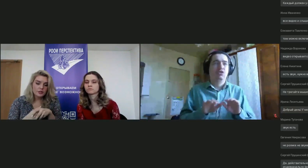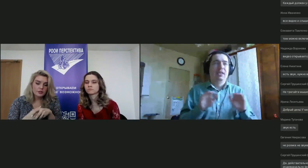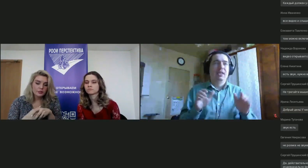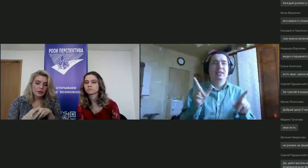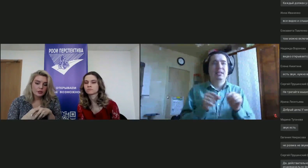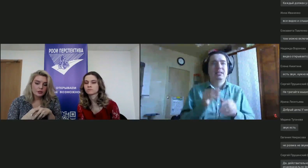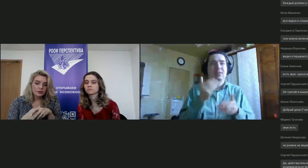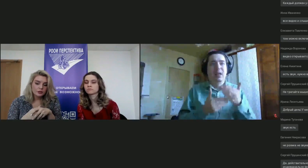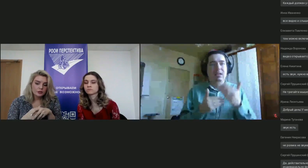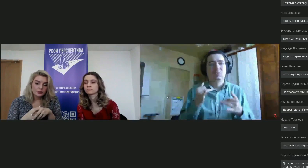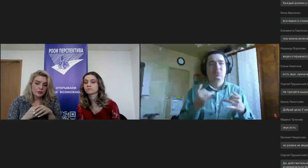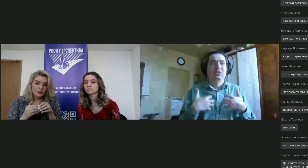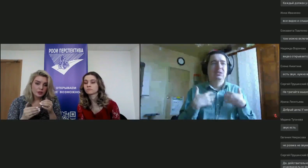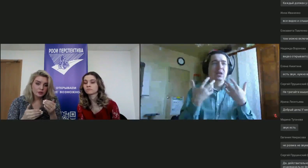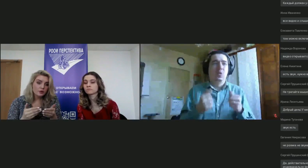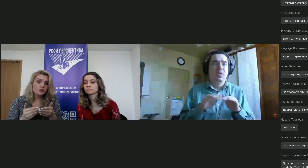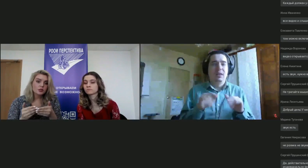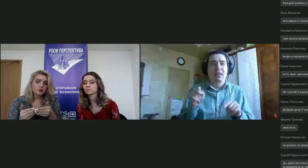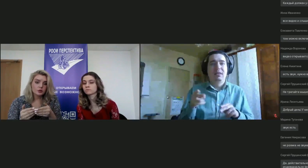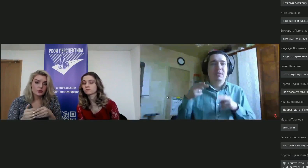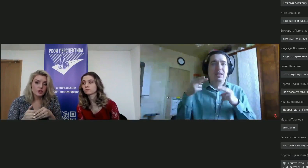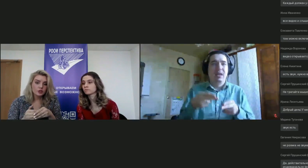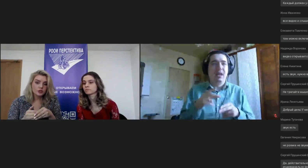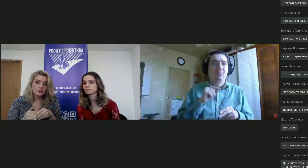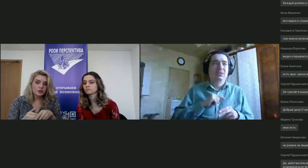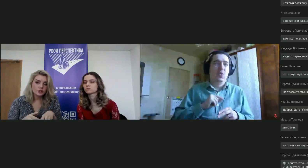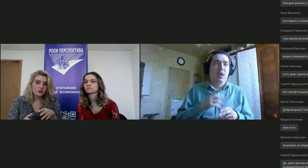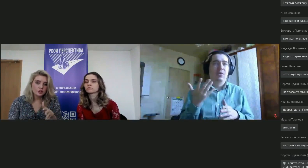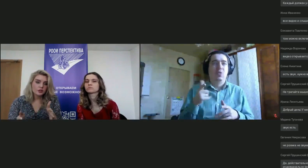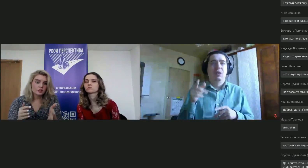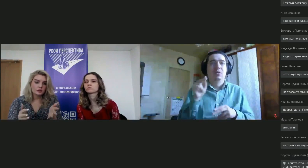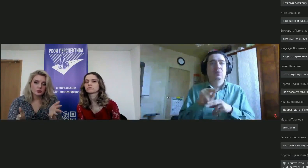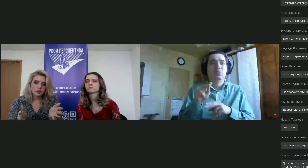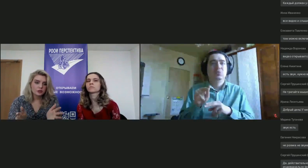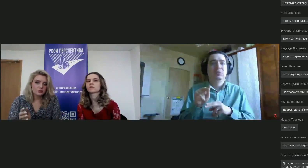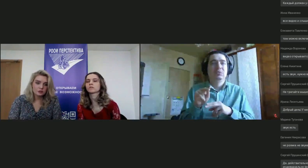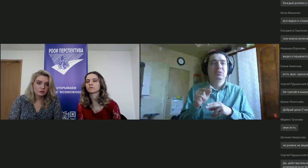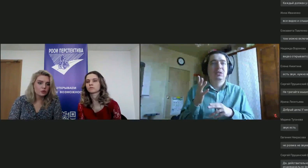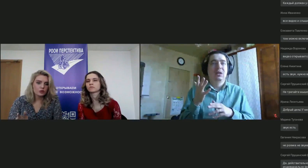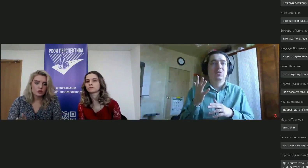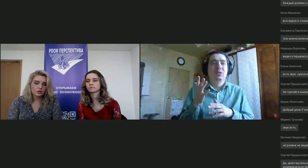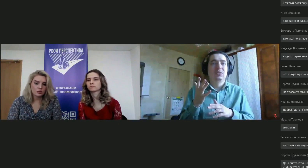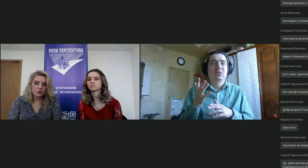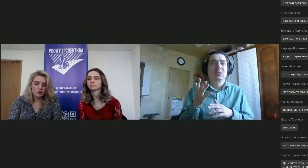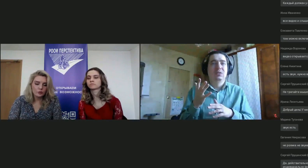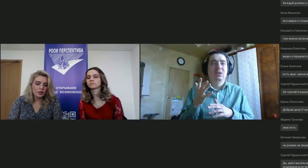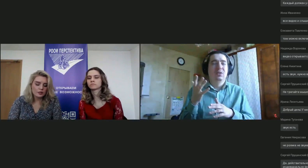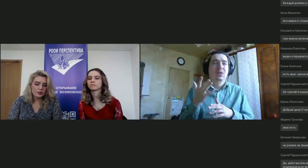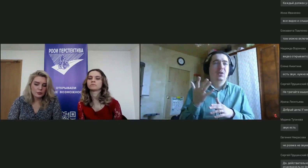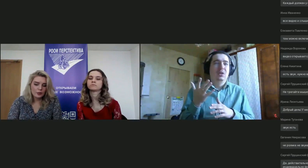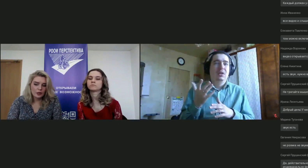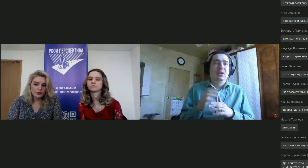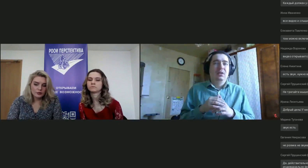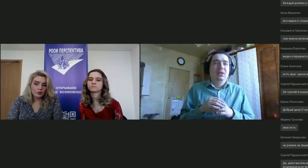и здоровые дети. И к ним приехал фокусник, который учил их делать какие-то фокусы, какое-то шоу